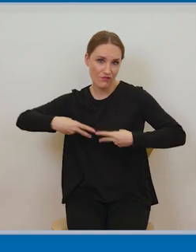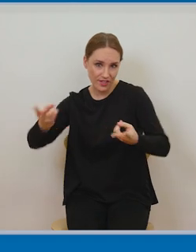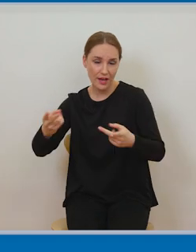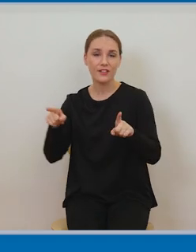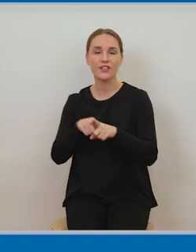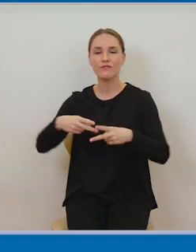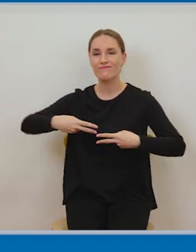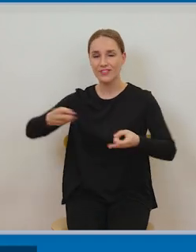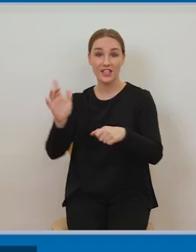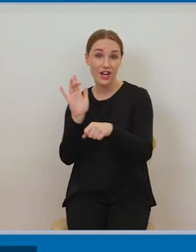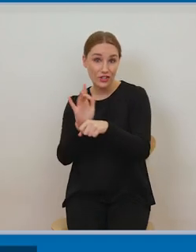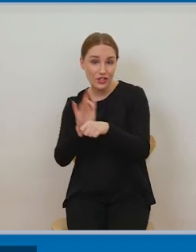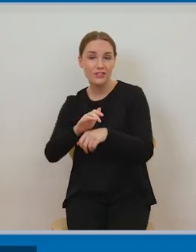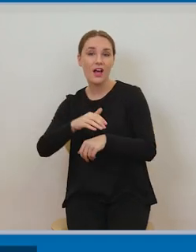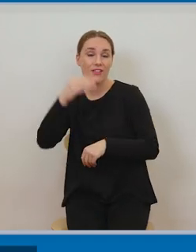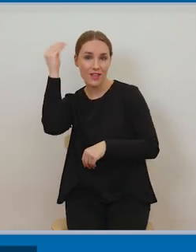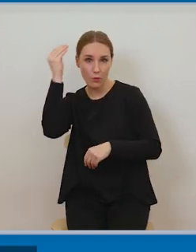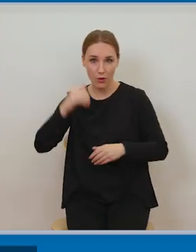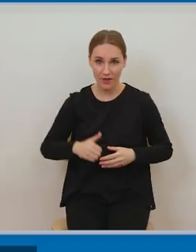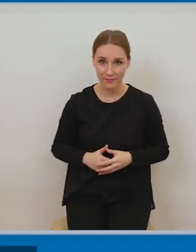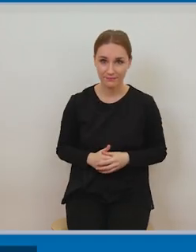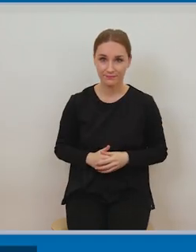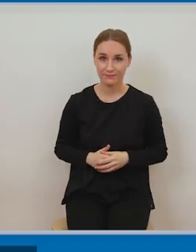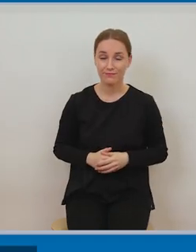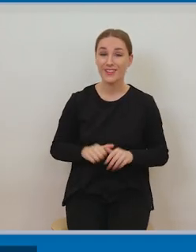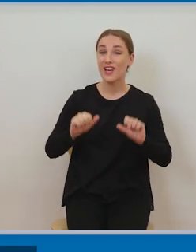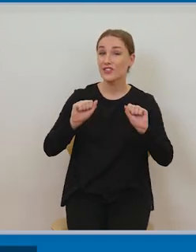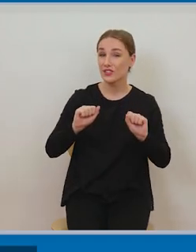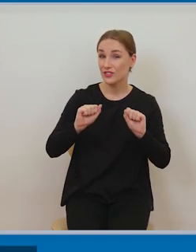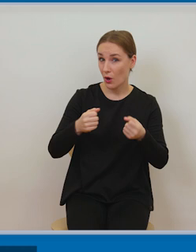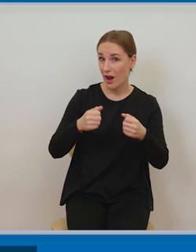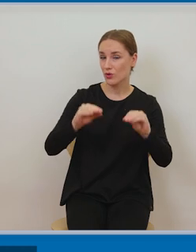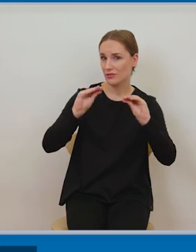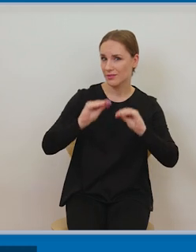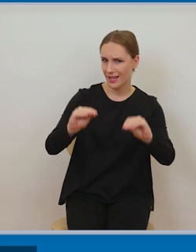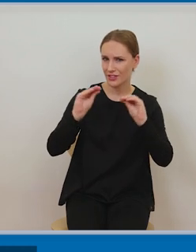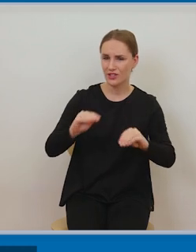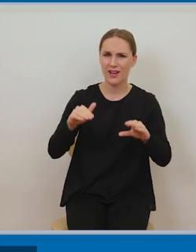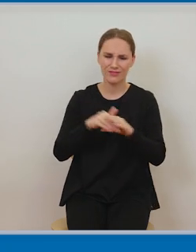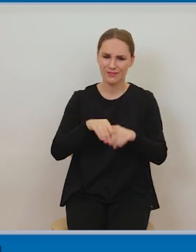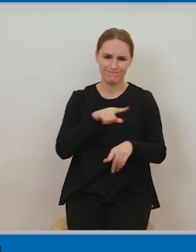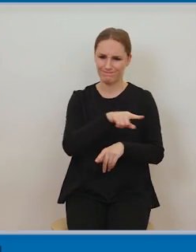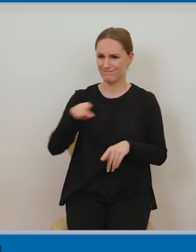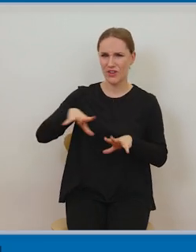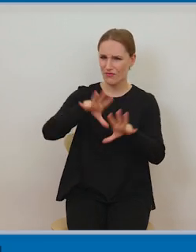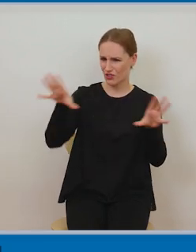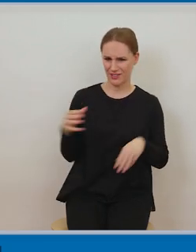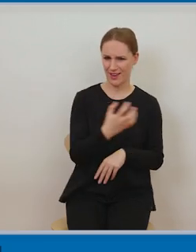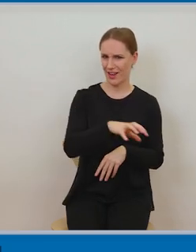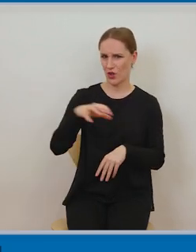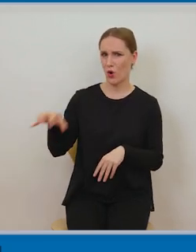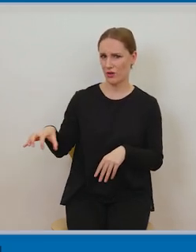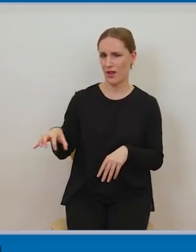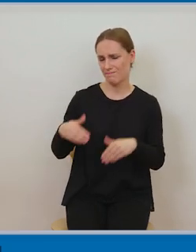naukowe. I właściwie w działalności dydaktycznej spotkamy się z wszystkimi kategoriami utworów. Wszystkie te kategorie